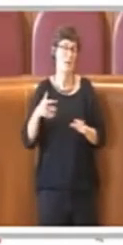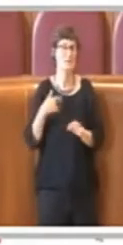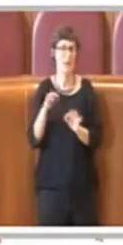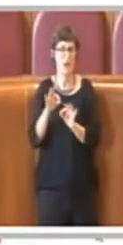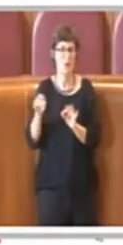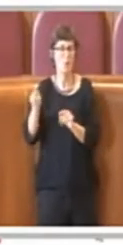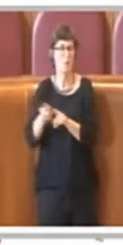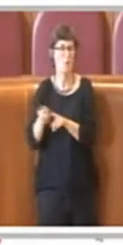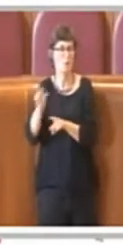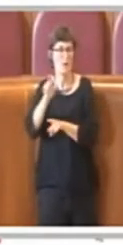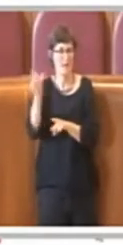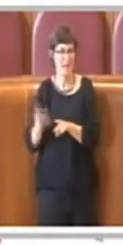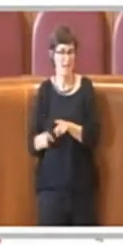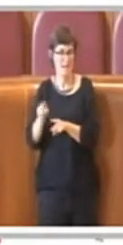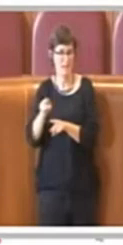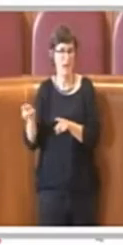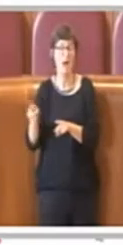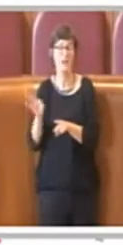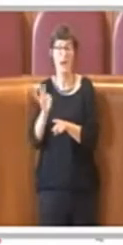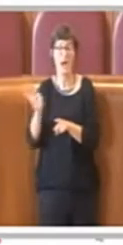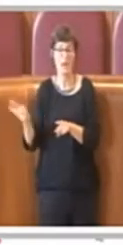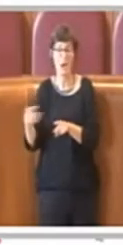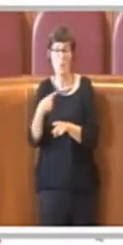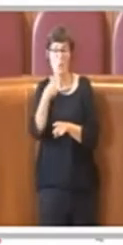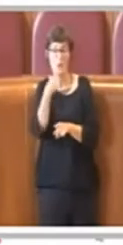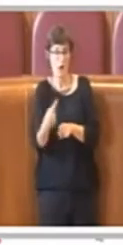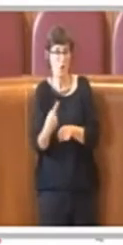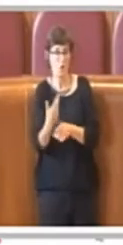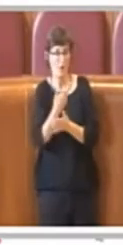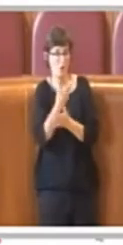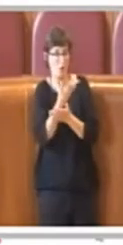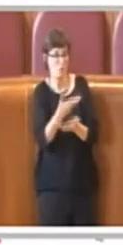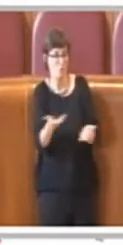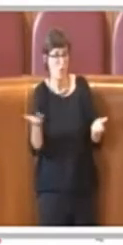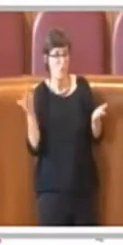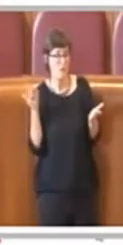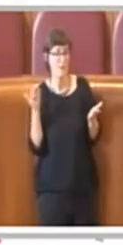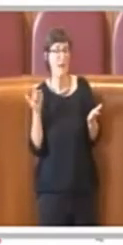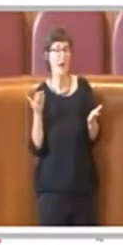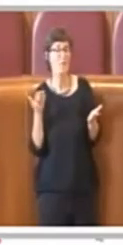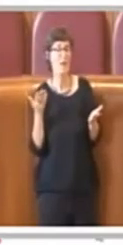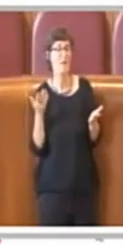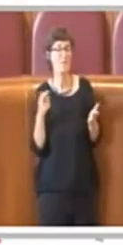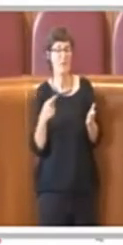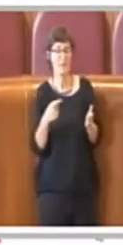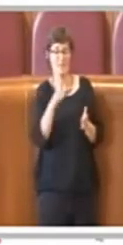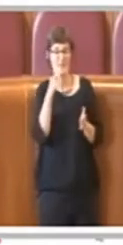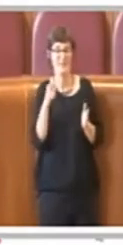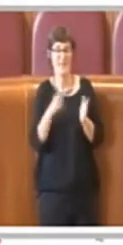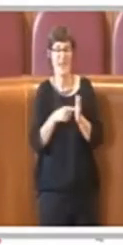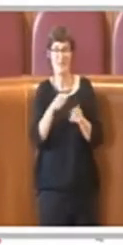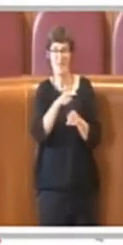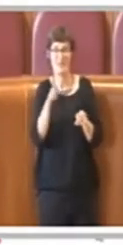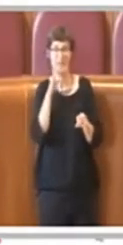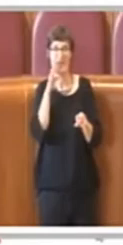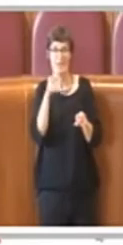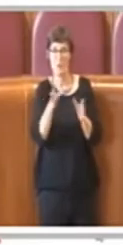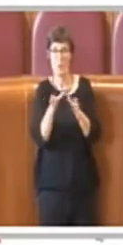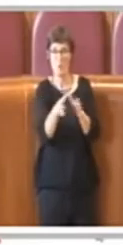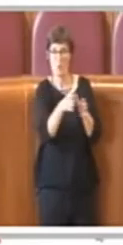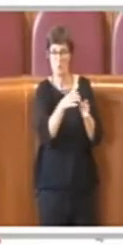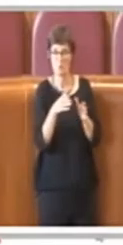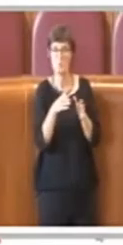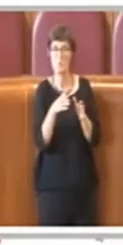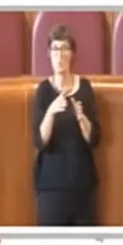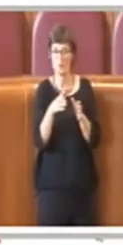pubblicamente il diritto espresso dalle consulte di vedere maggiormente legittimato il loro ruolo consultivo, hanno ritenuto di